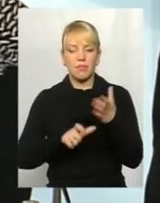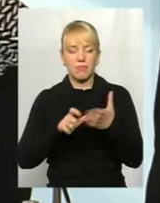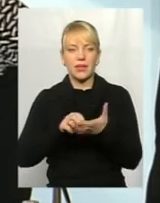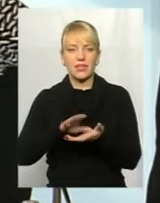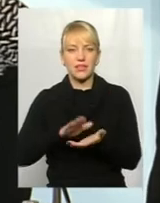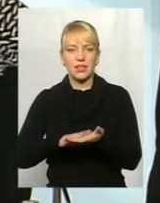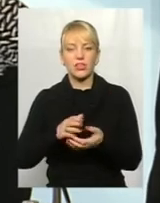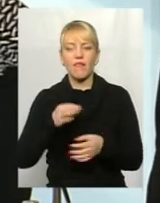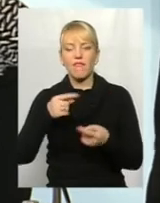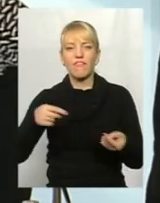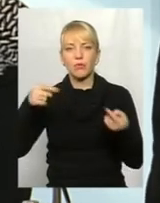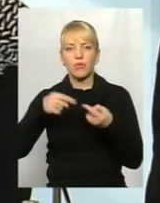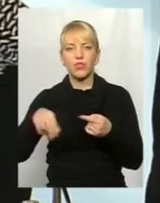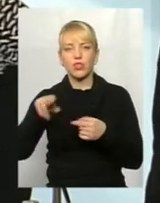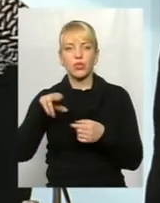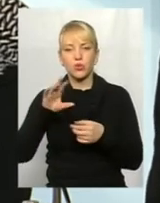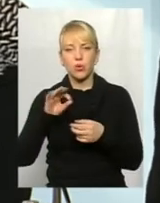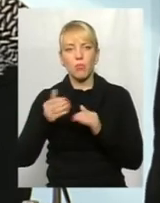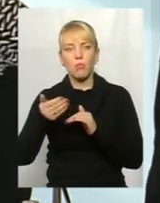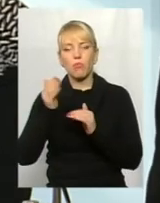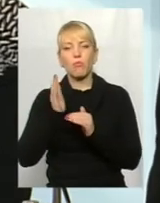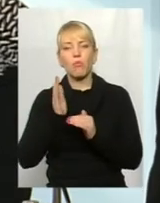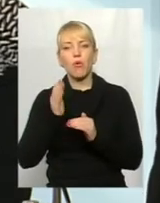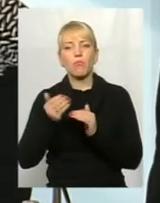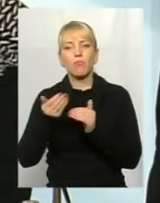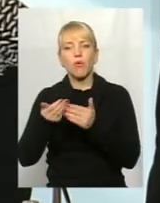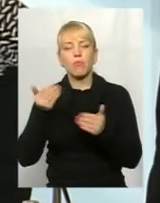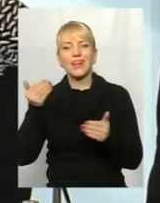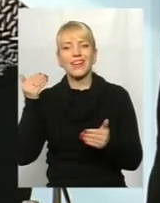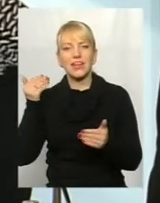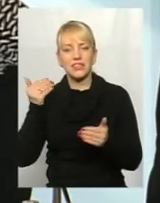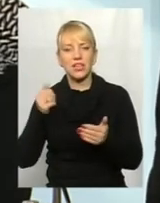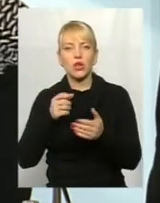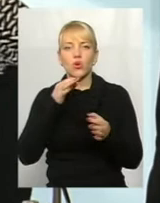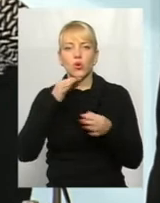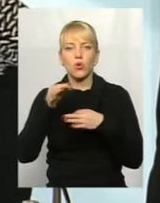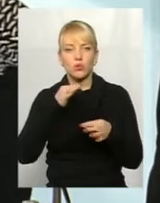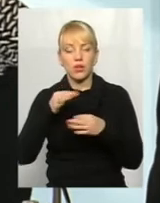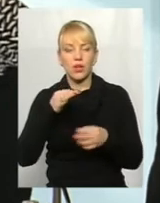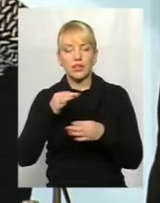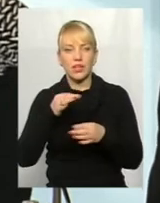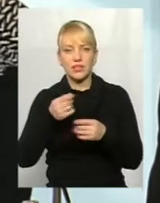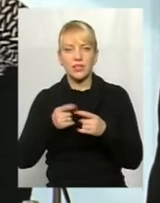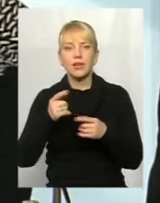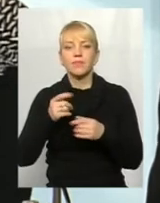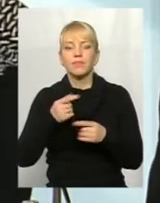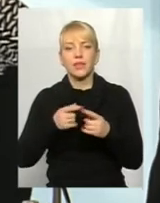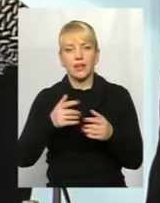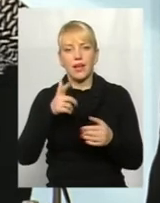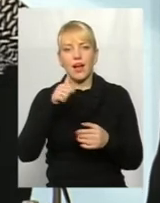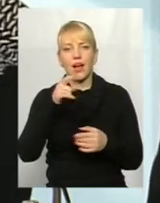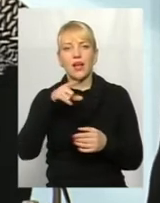попередніх консультацій гастроентолога, чи відповідно до своїх знань, якщо він бачить, що щось змінилося, якщо раніше він